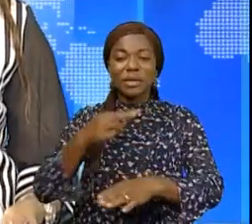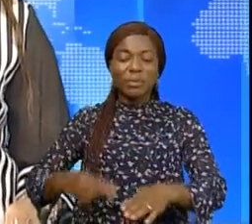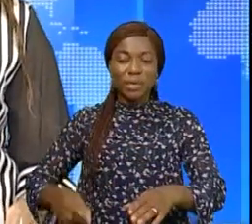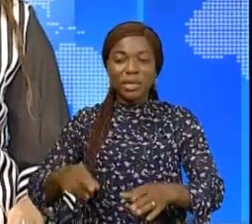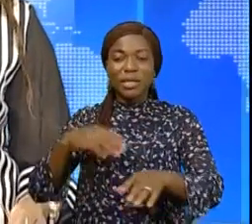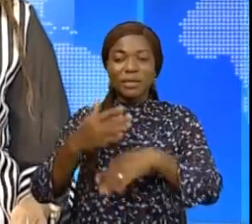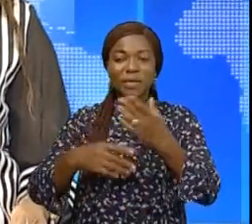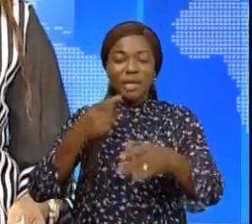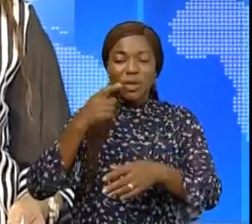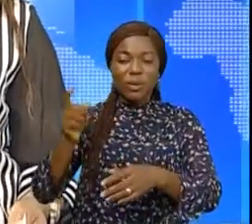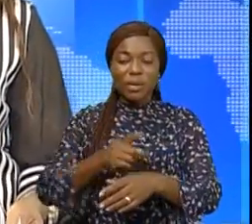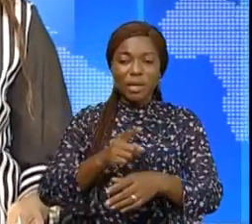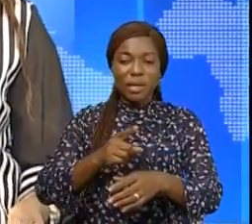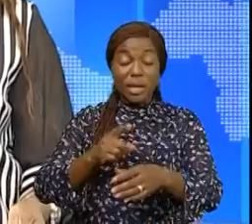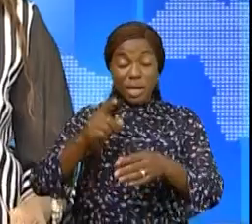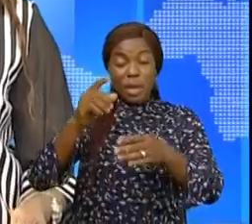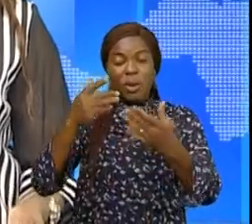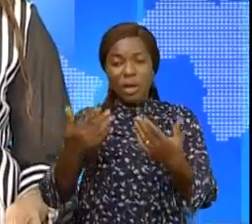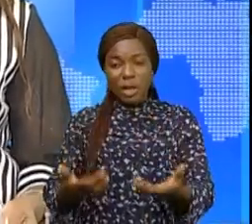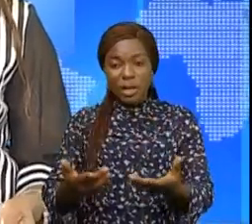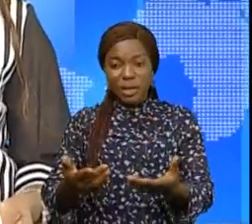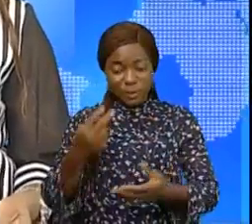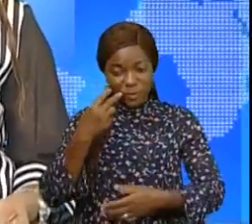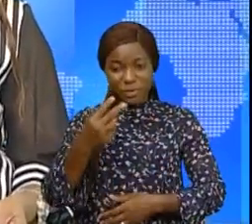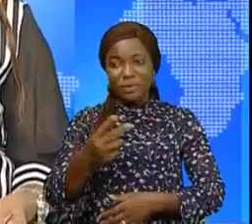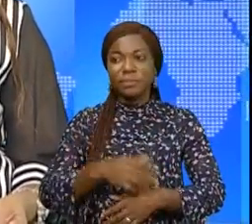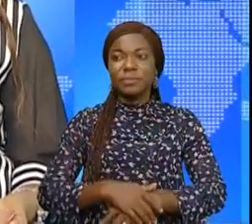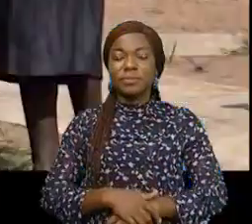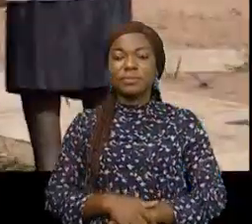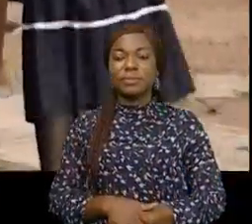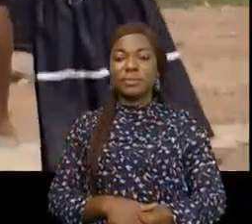par le président du Conseil économique et social Jean-Pierre Kihwakana.